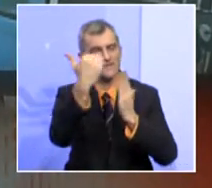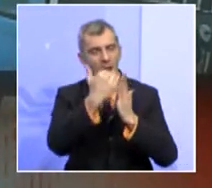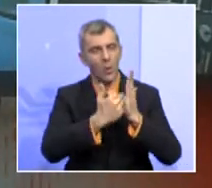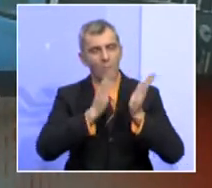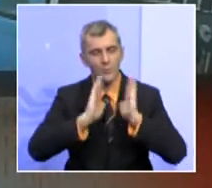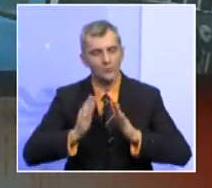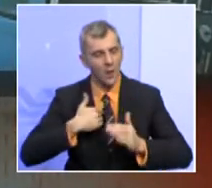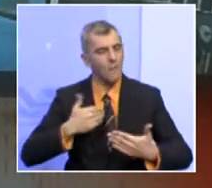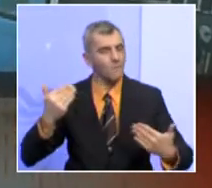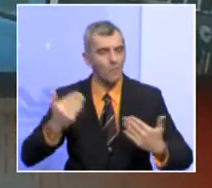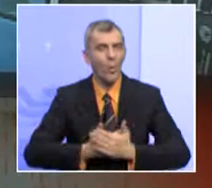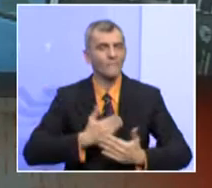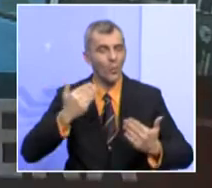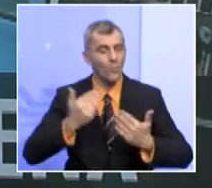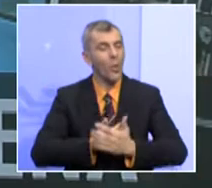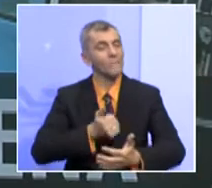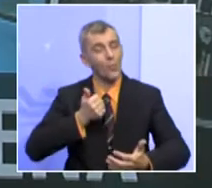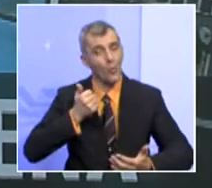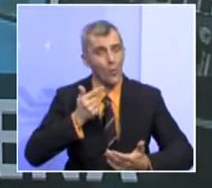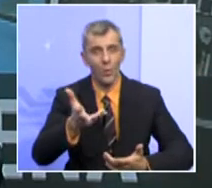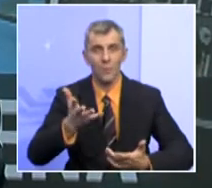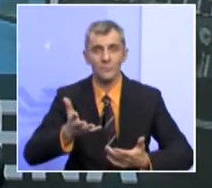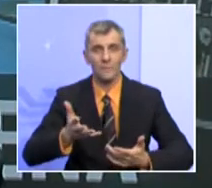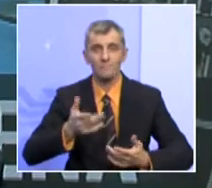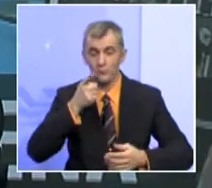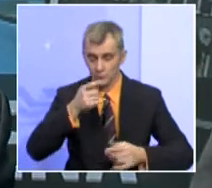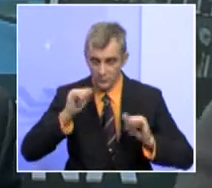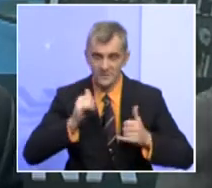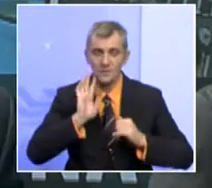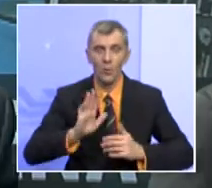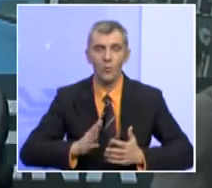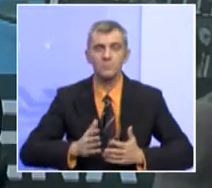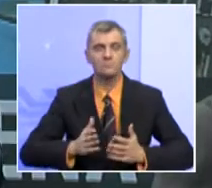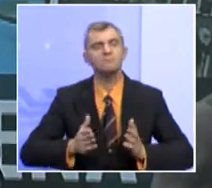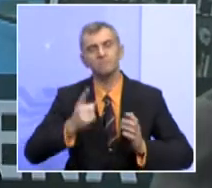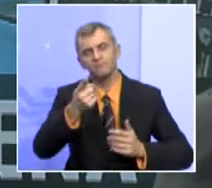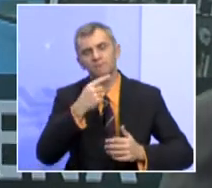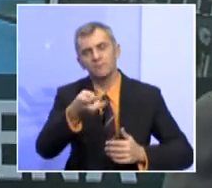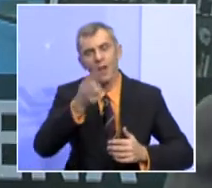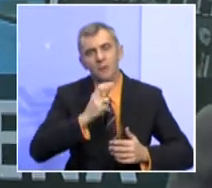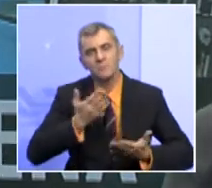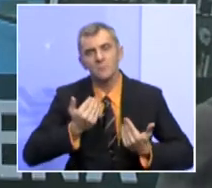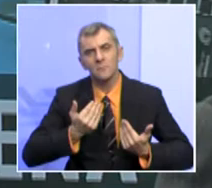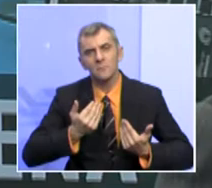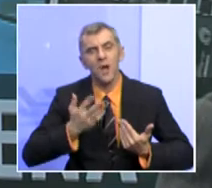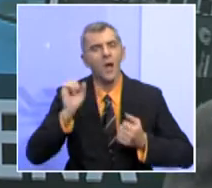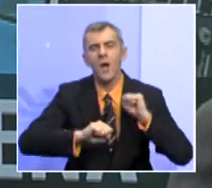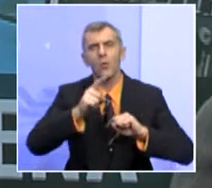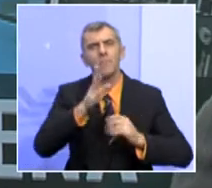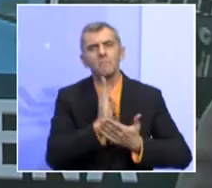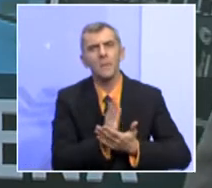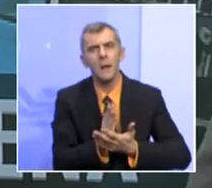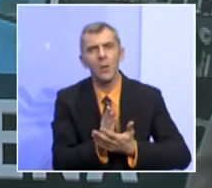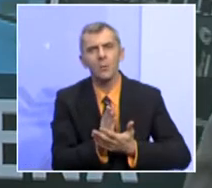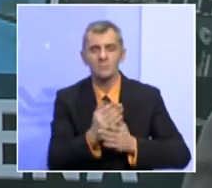Ponavljam to ne znam više koji puta jer to zaista jeste tako. Pa evo recite mi kako bi to izgledalo da